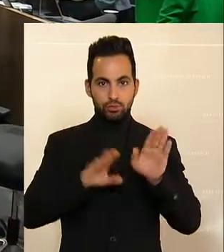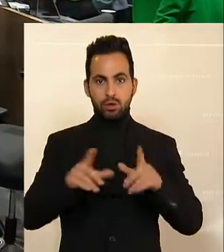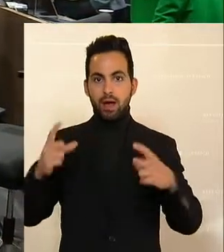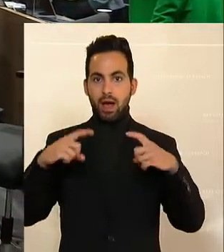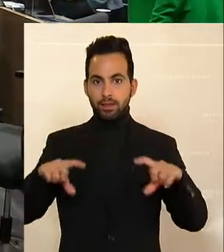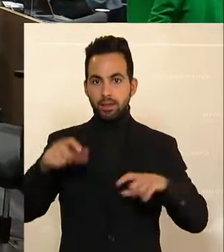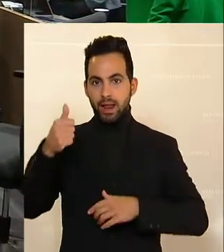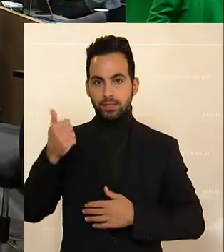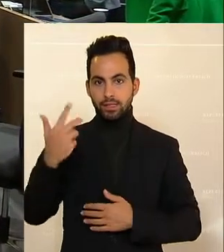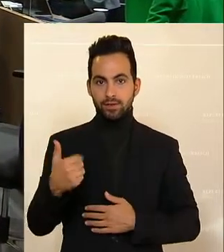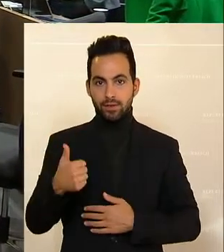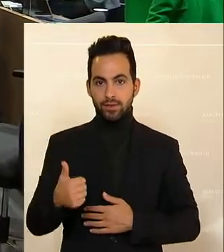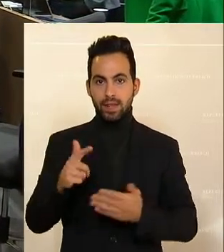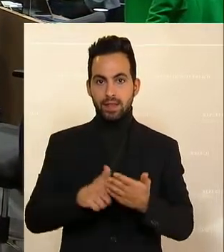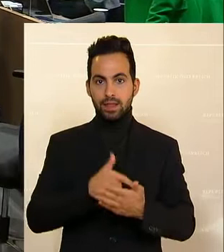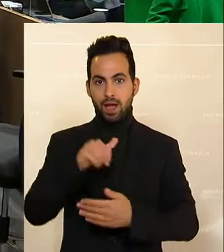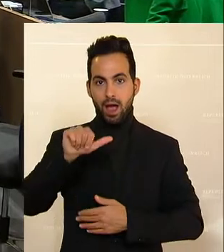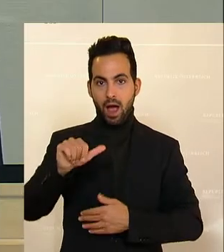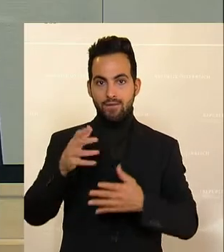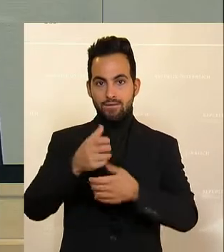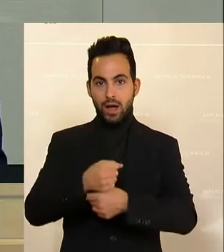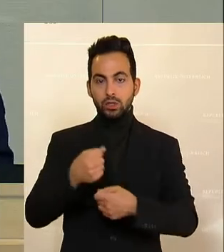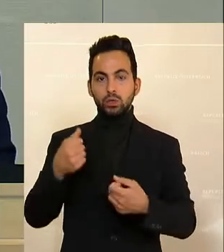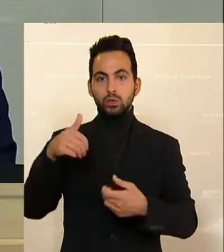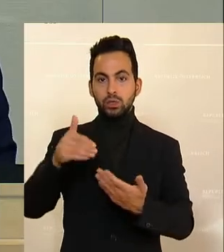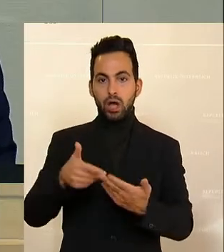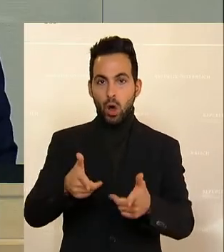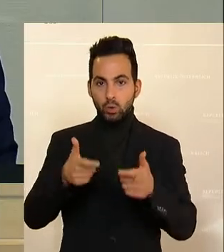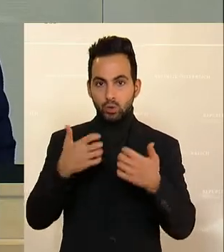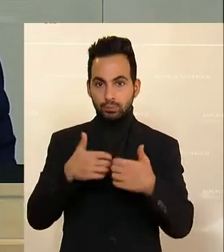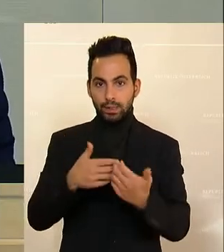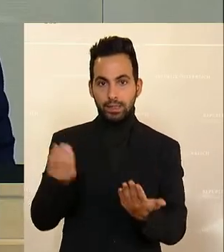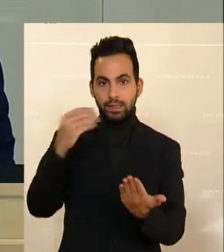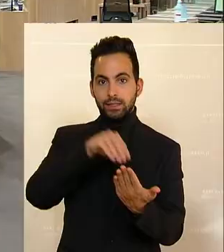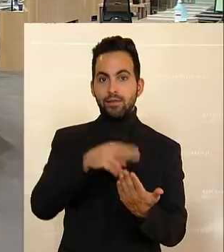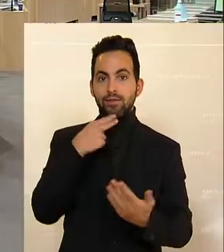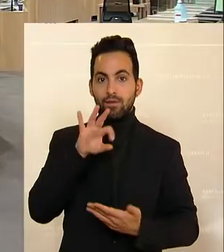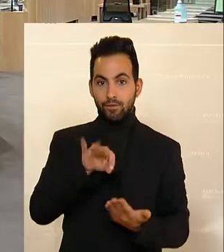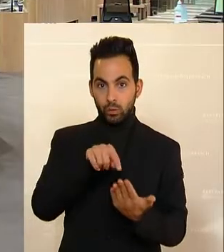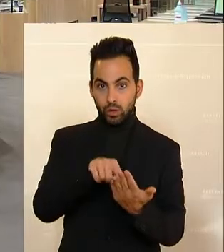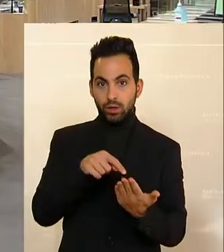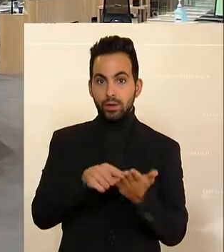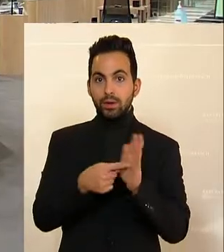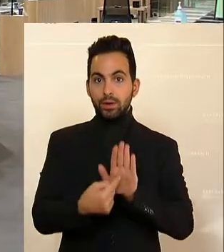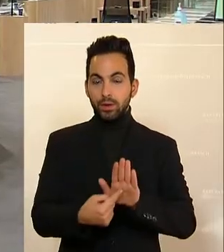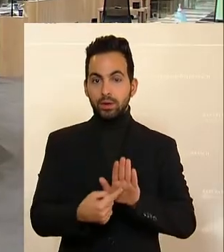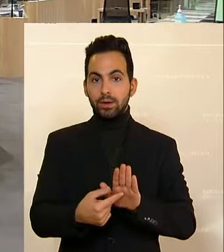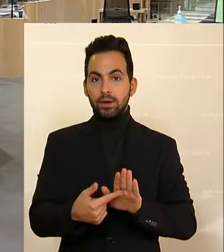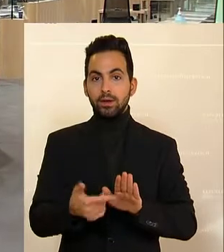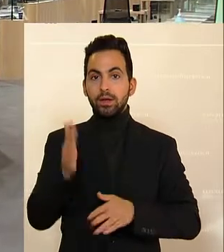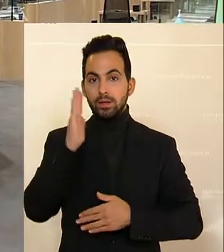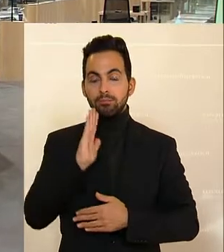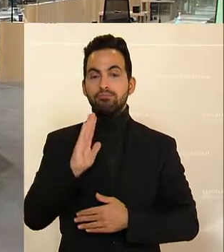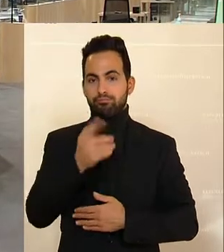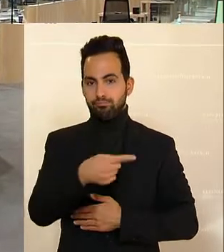1, Ziffer 4, Litera A in der Fassung des Ausschussberichts. Wer spricht sich dafür aus? Das ist auch